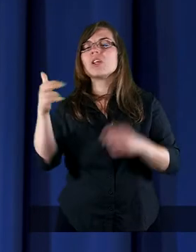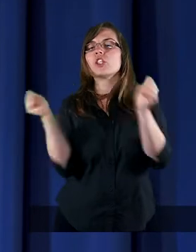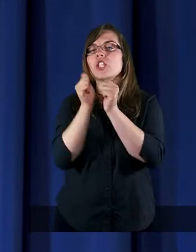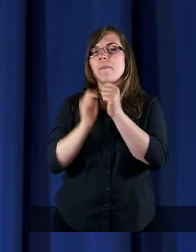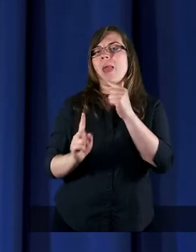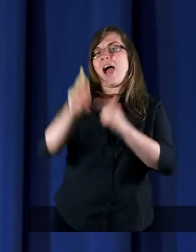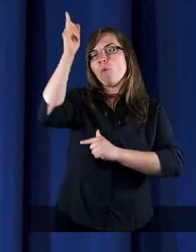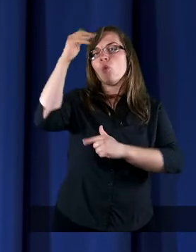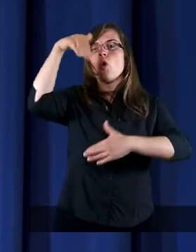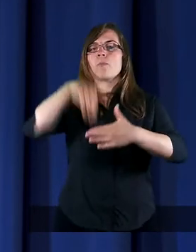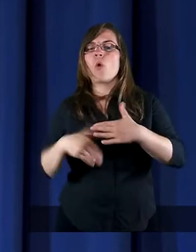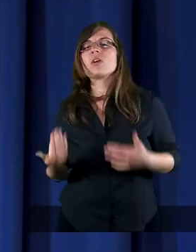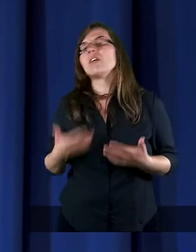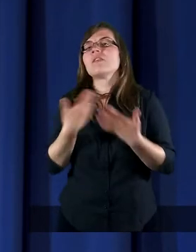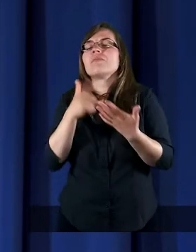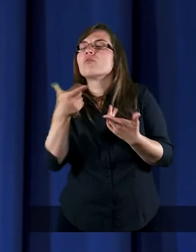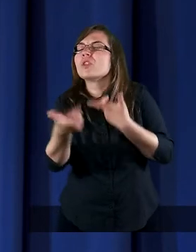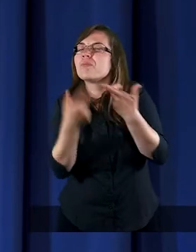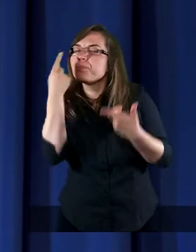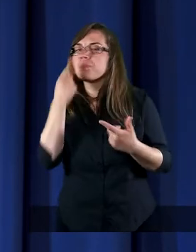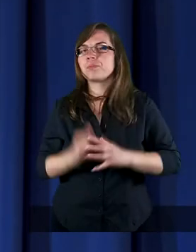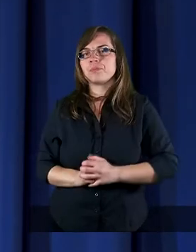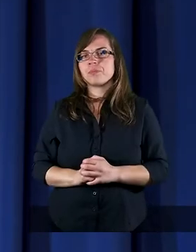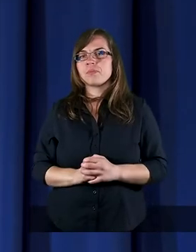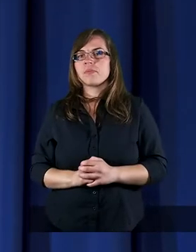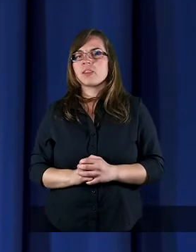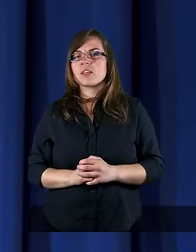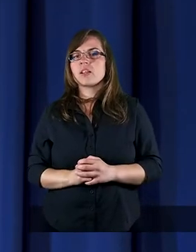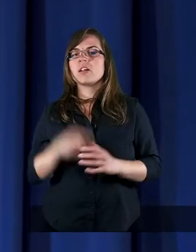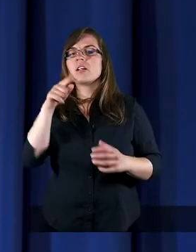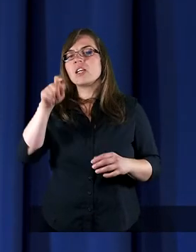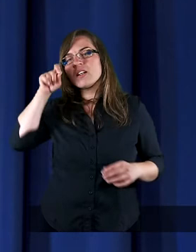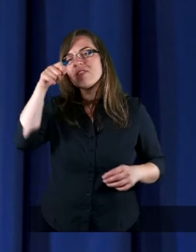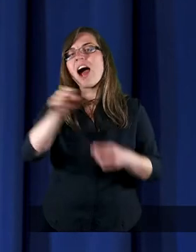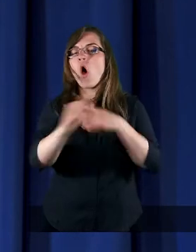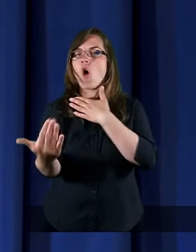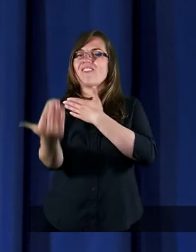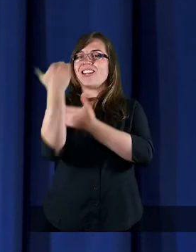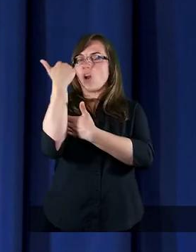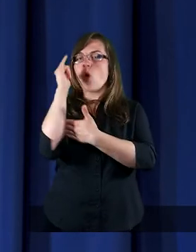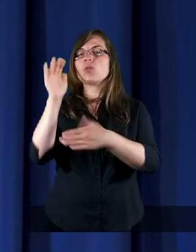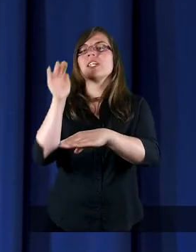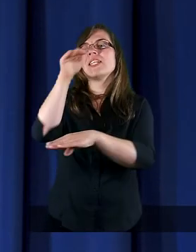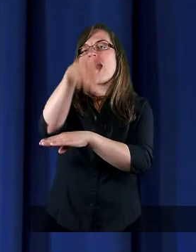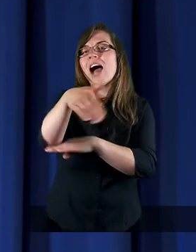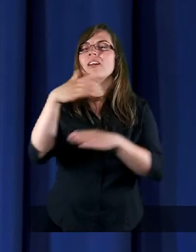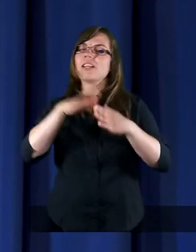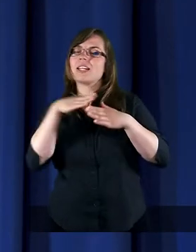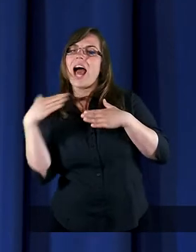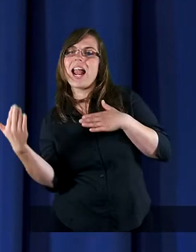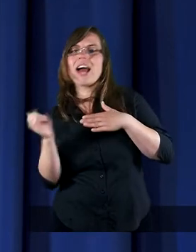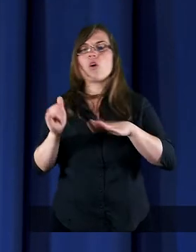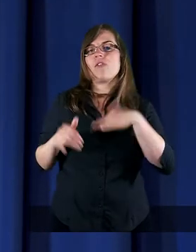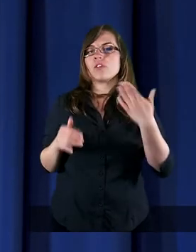Dlaczego tego wymiaru nie podał? Czytamy o wschodzie i zachodzie. Jak daleko wschód od